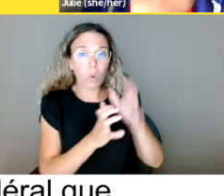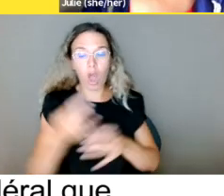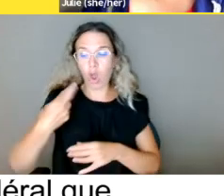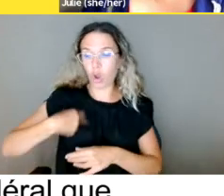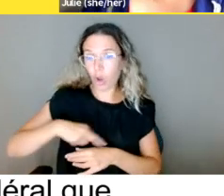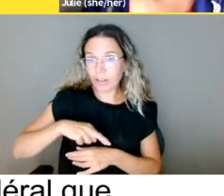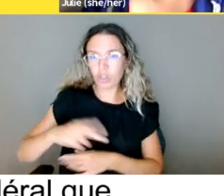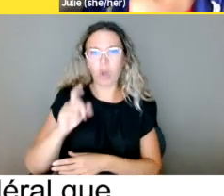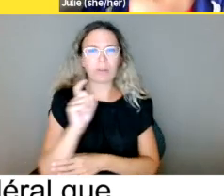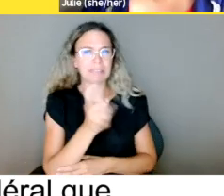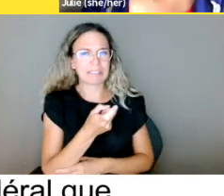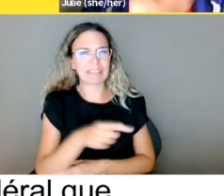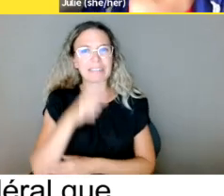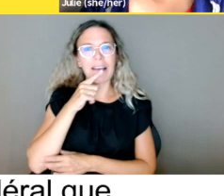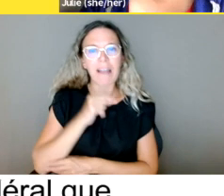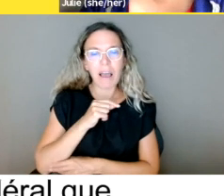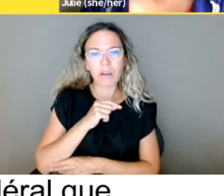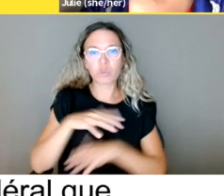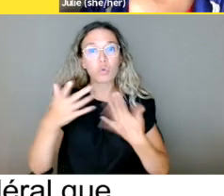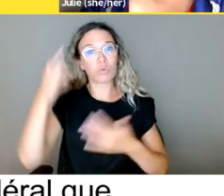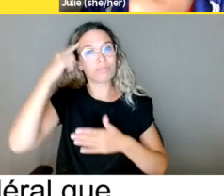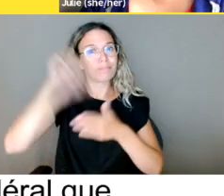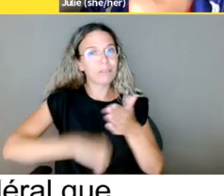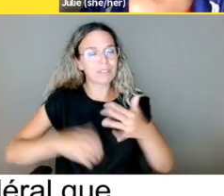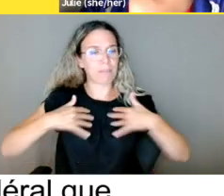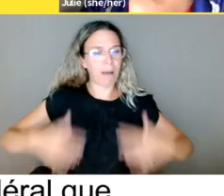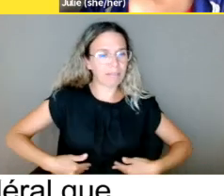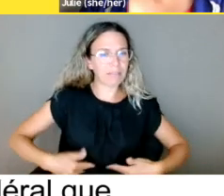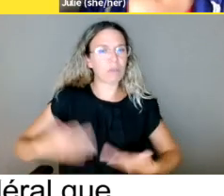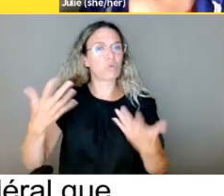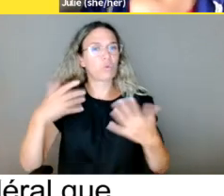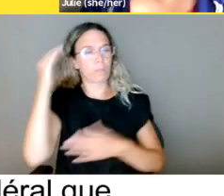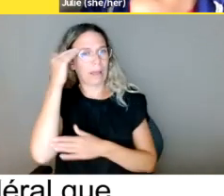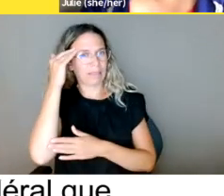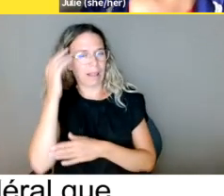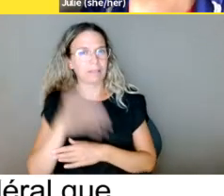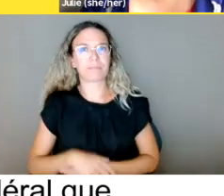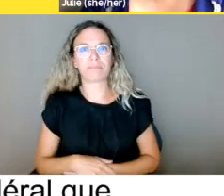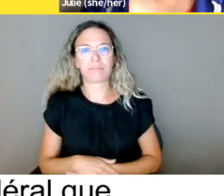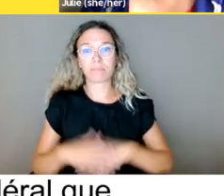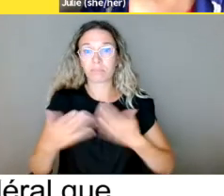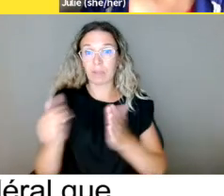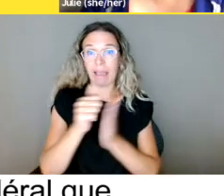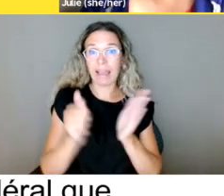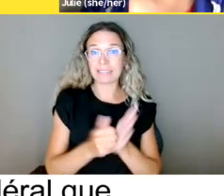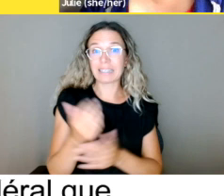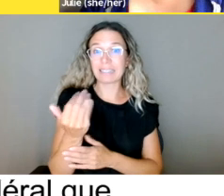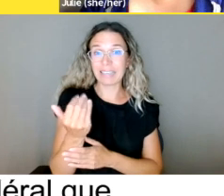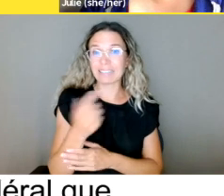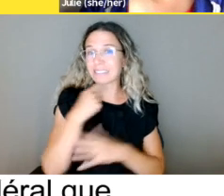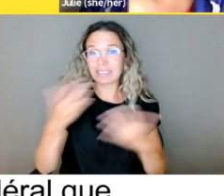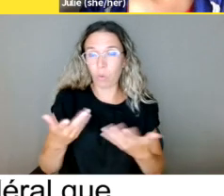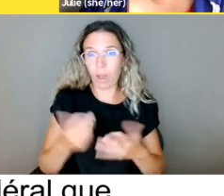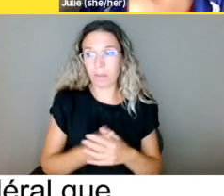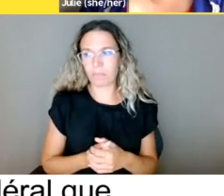des discriminations fondées sur la race, l'origine nationale ou ethnique, la couleur, la religion, le sexe, l